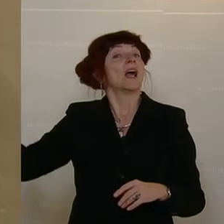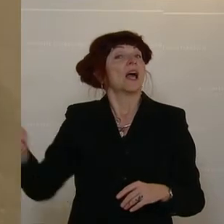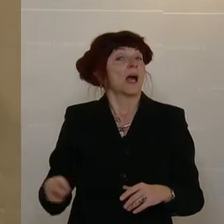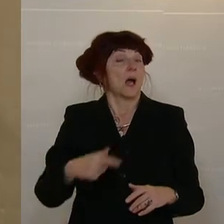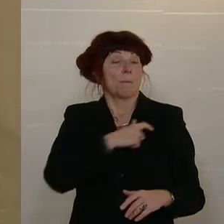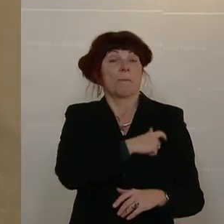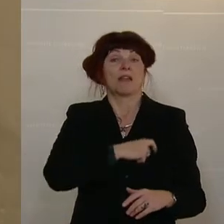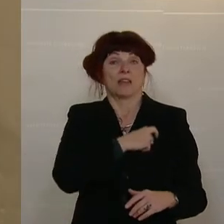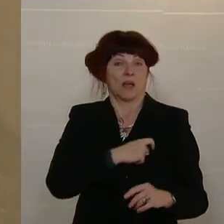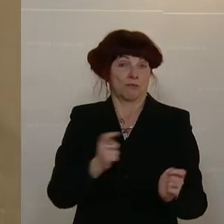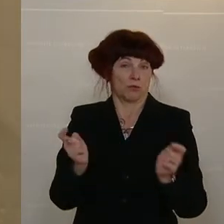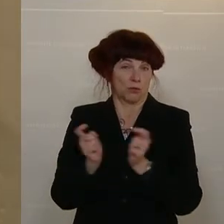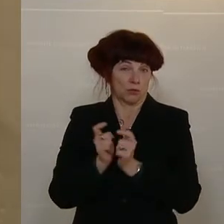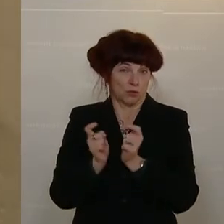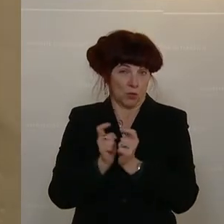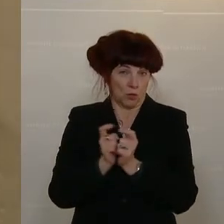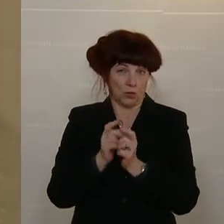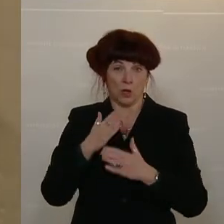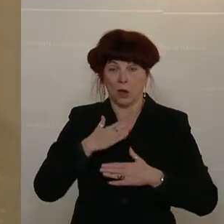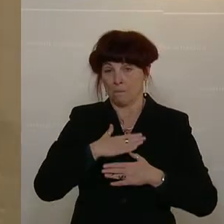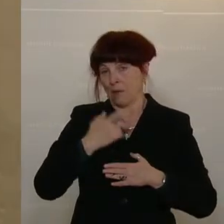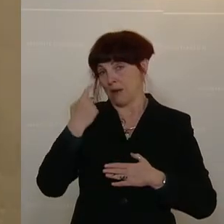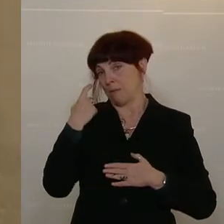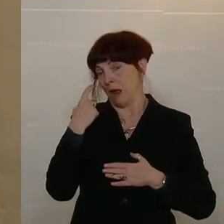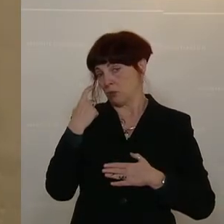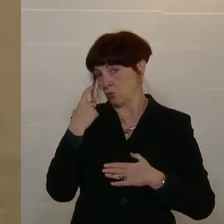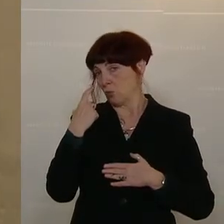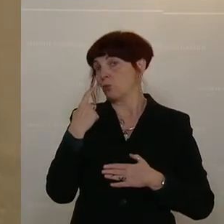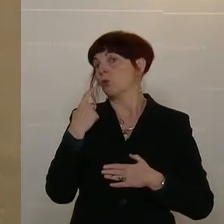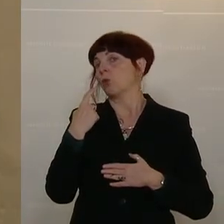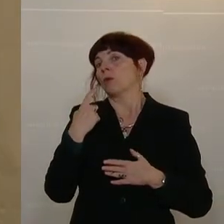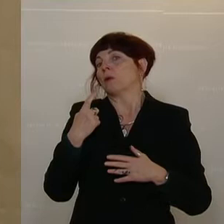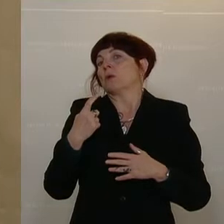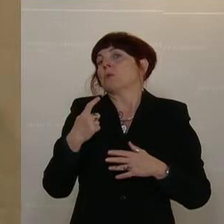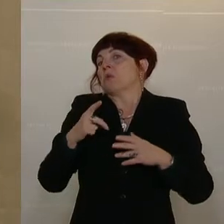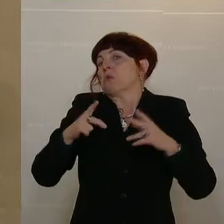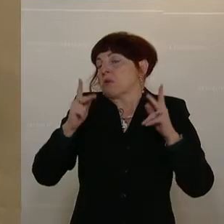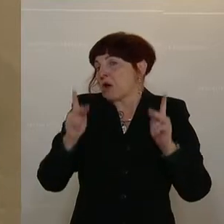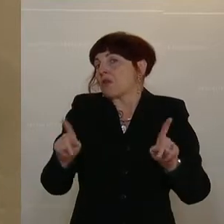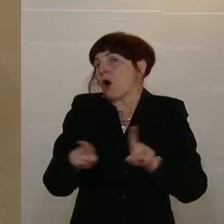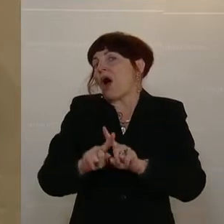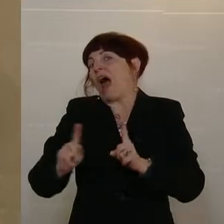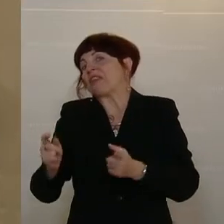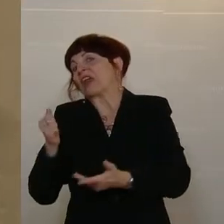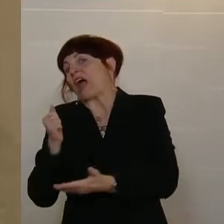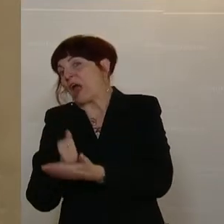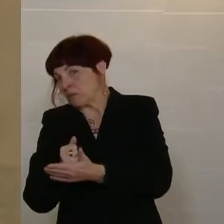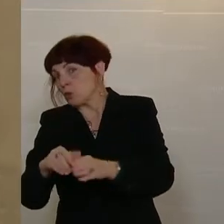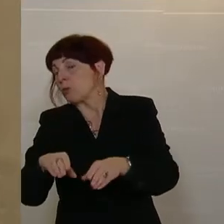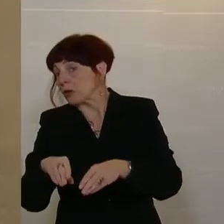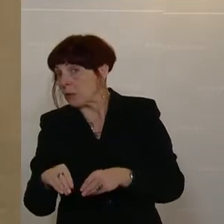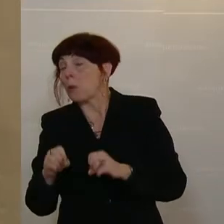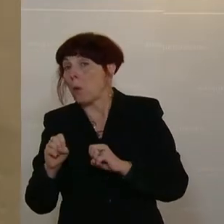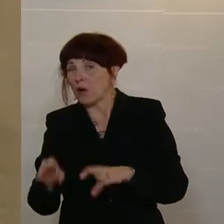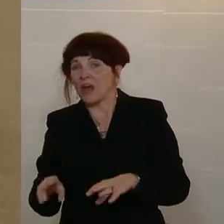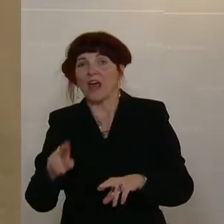Parteifunktionen schließen einem meiner Meinung nach nicht aus von anderen Ämtern, die man übernimmt. Wenn sie das